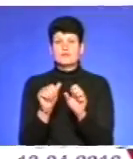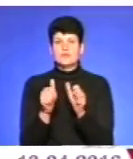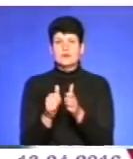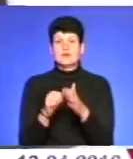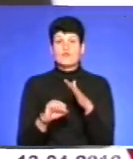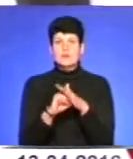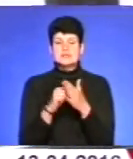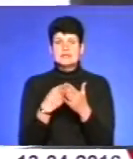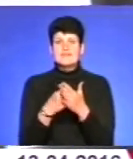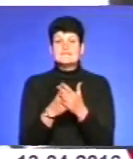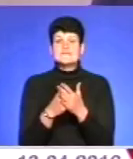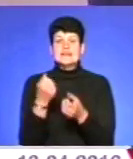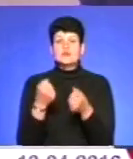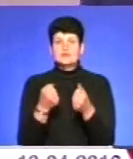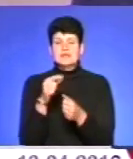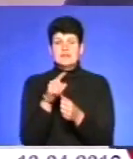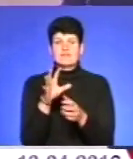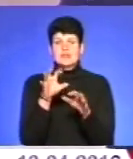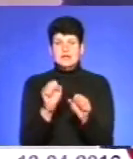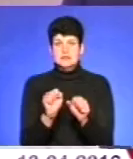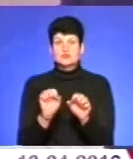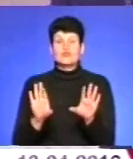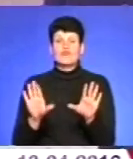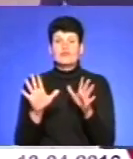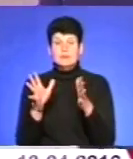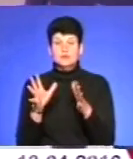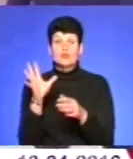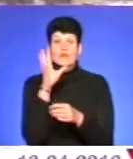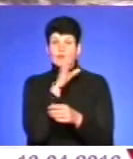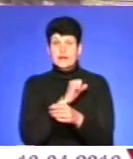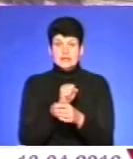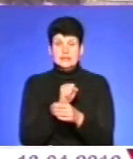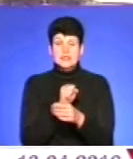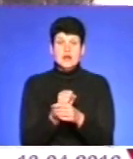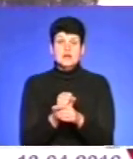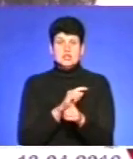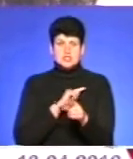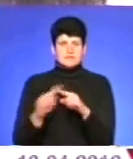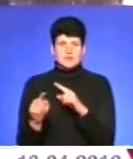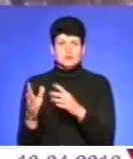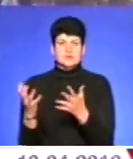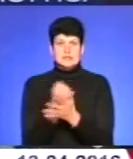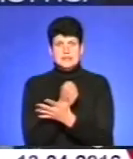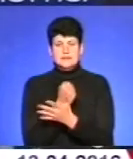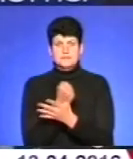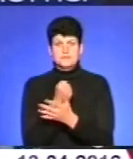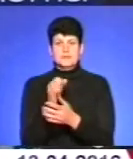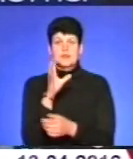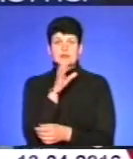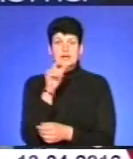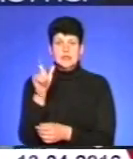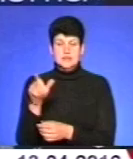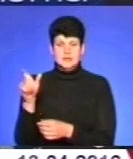даних велосипедів та їх власників, щоб у випадку викрадення транспортного засобу оперативно розшукати крадіїв. Патруфує